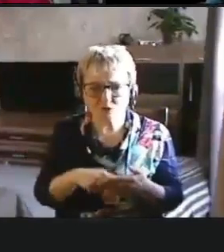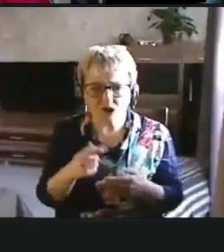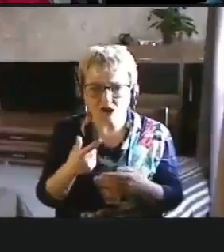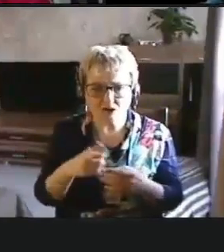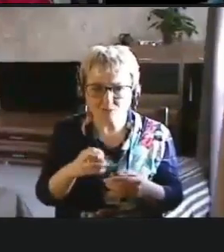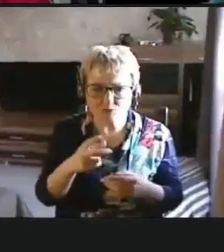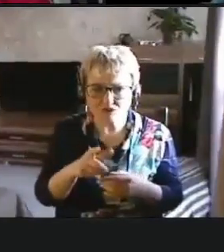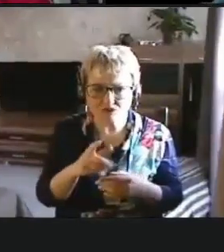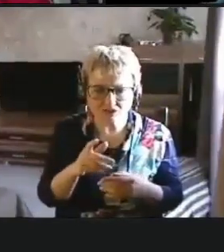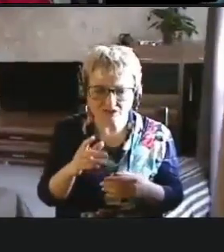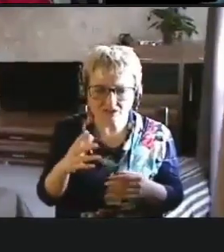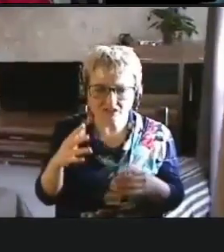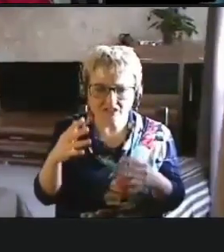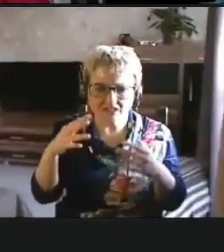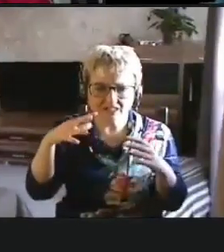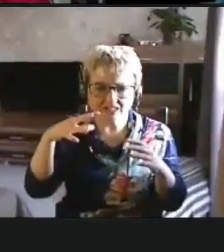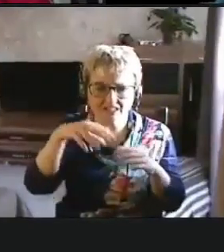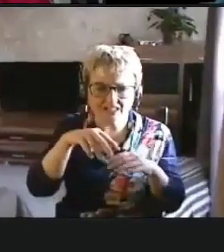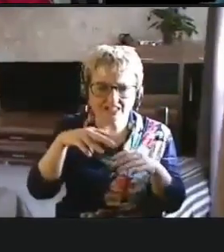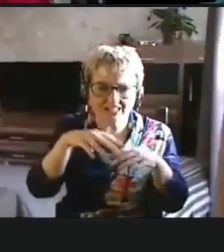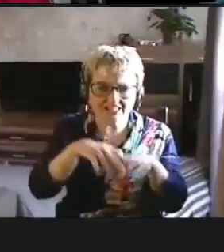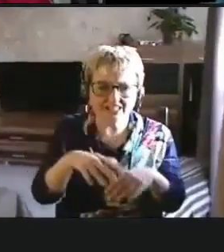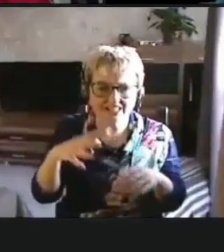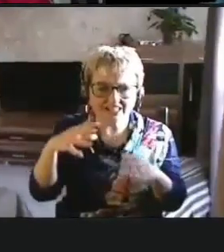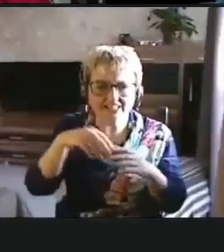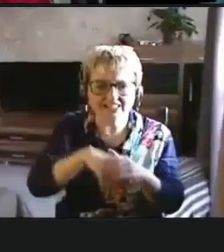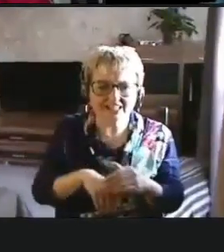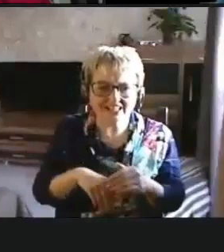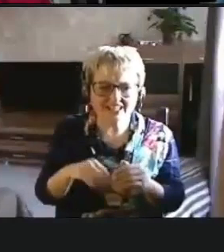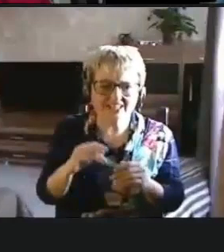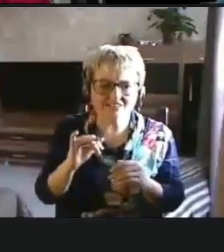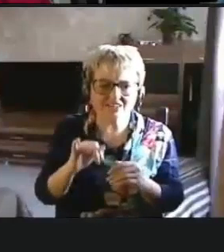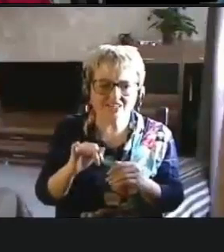просто интегрированы и действуют